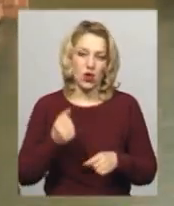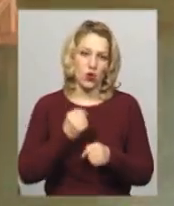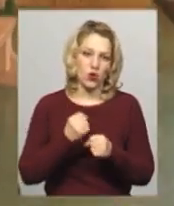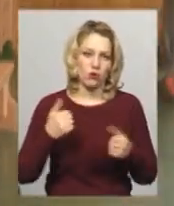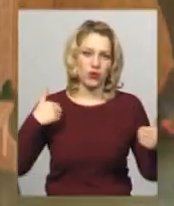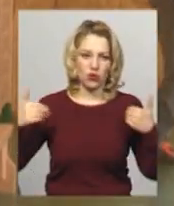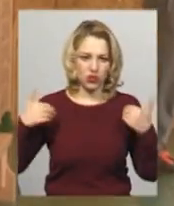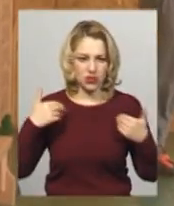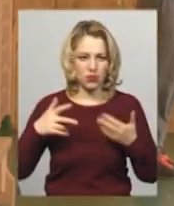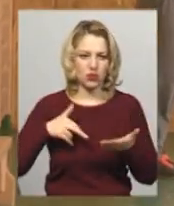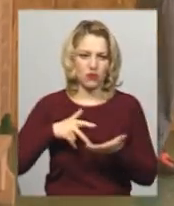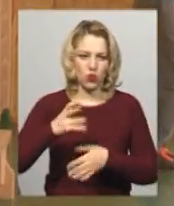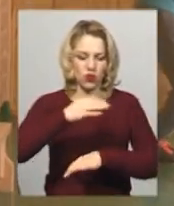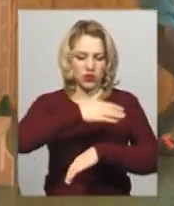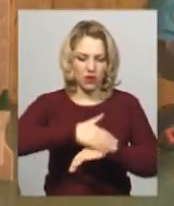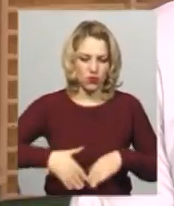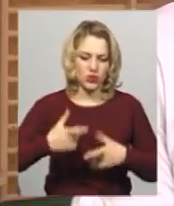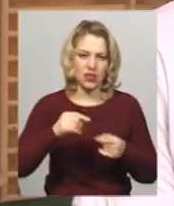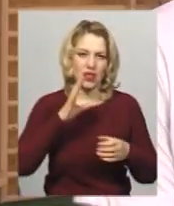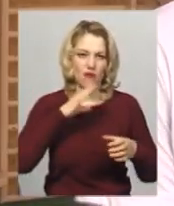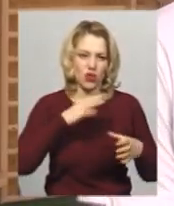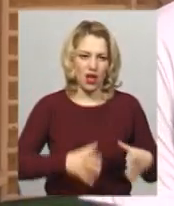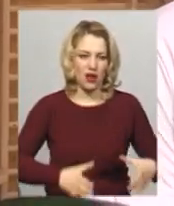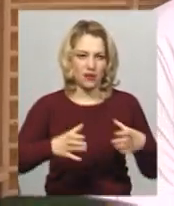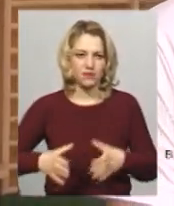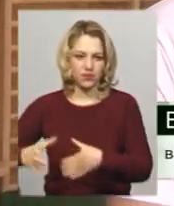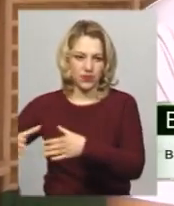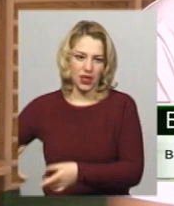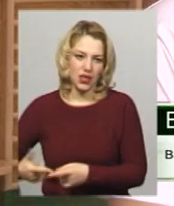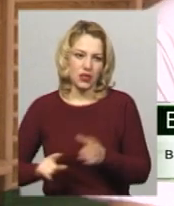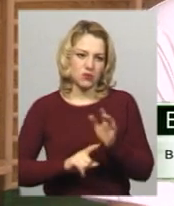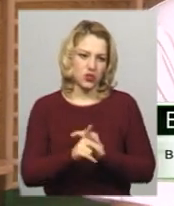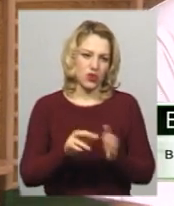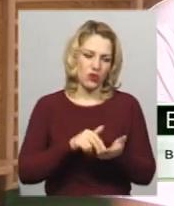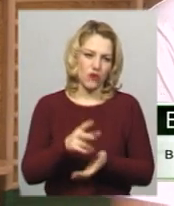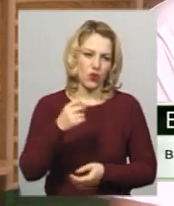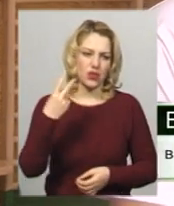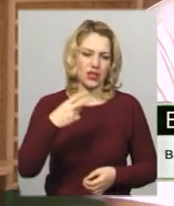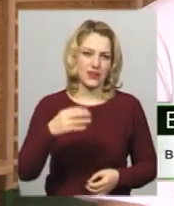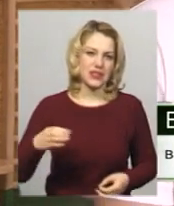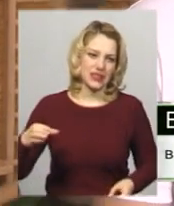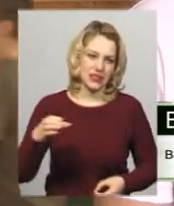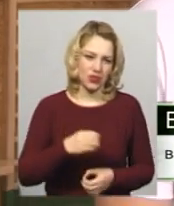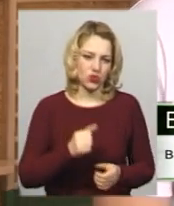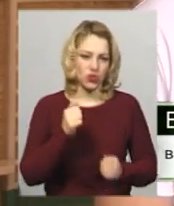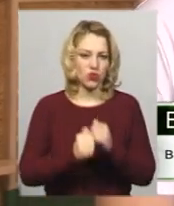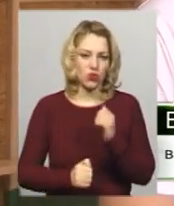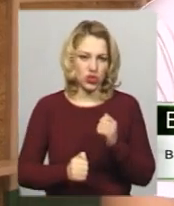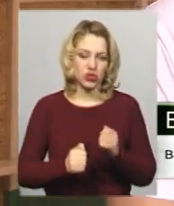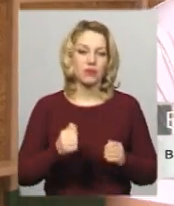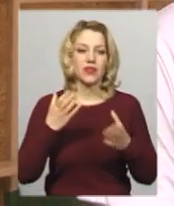вулицю, де стоять відра з водою, каже Віталій Костомаха. Спочатку ми виходимо на 20 секунд, і з кожним